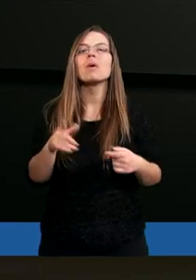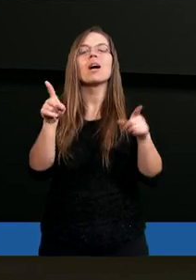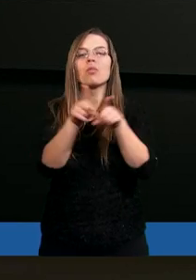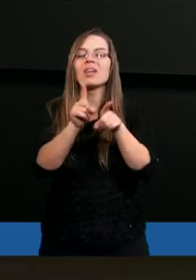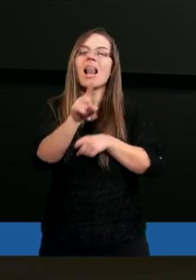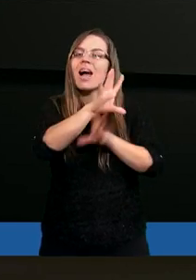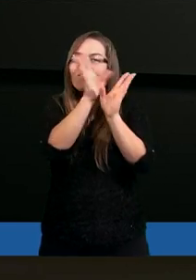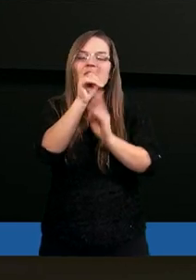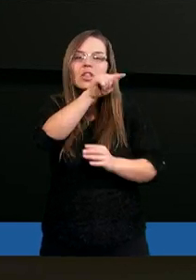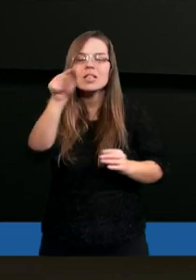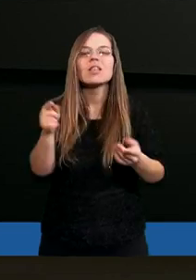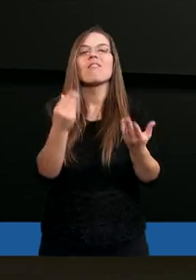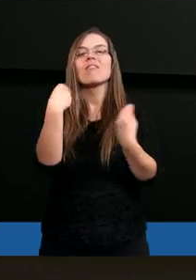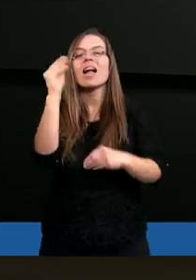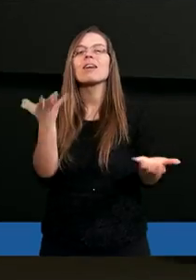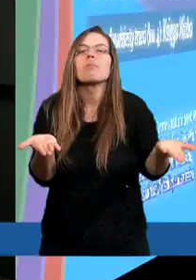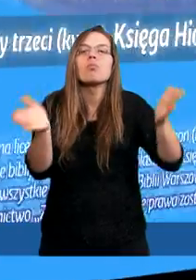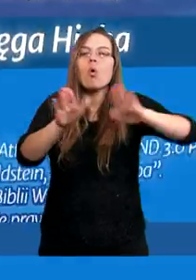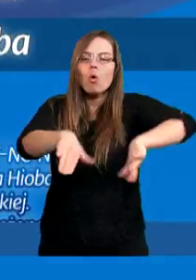wszystkich wielkim błogosławieństwem.